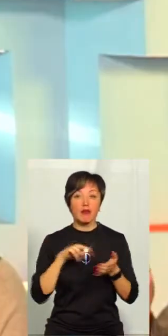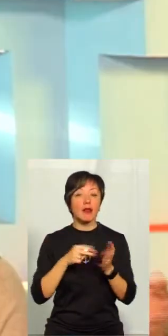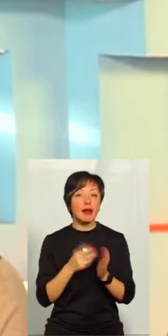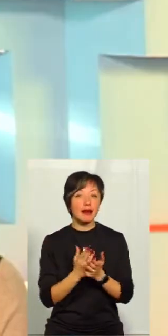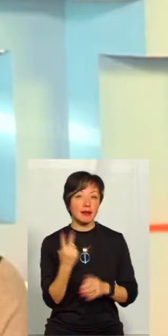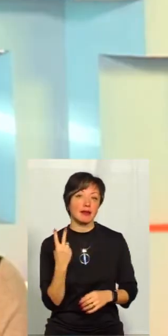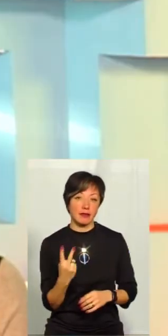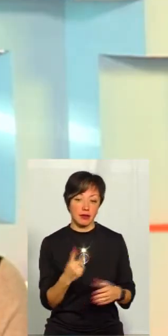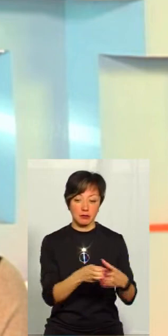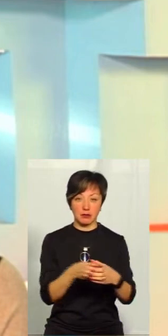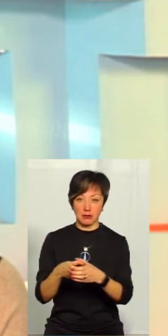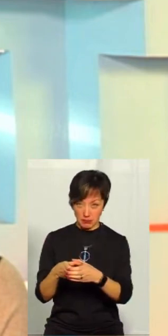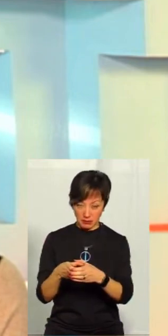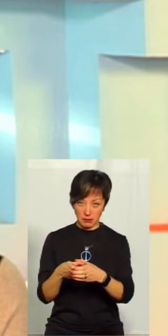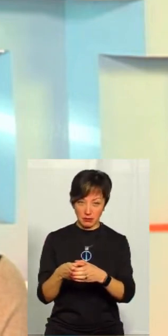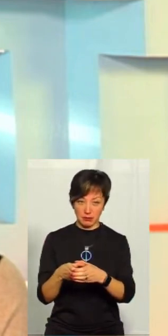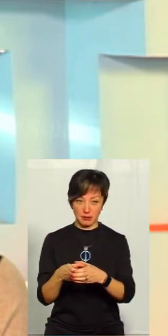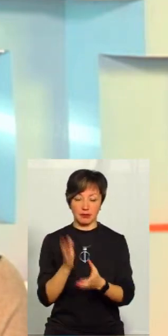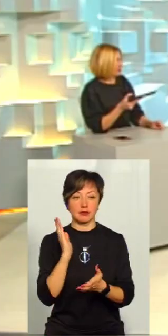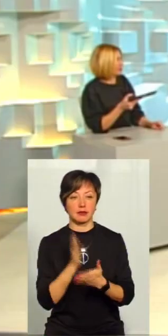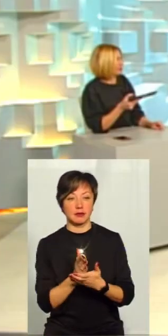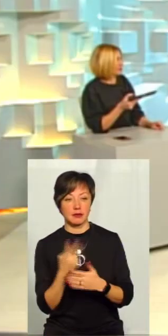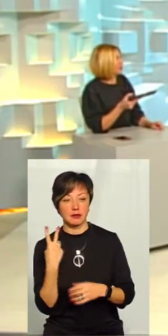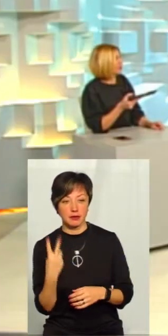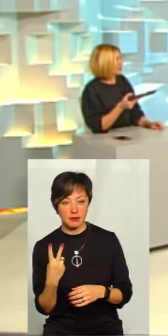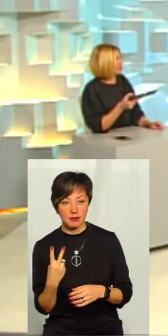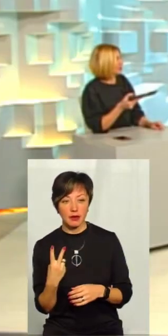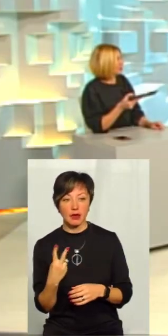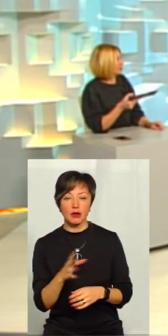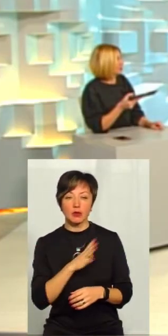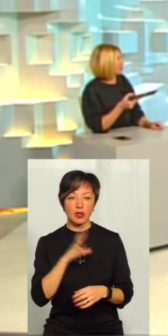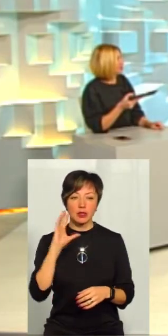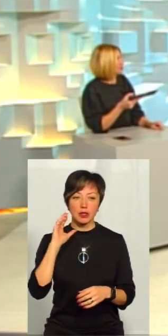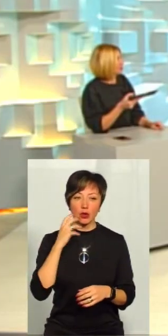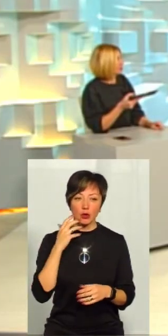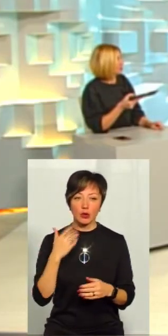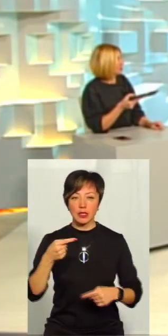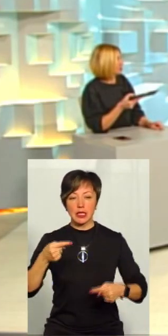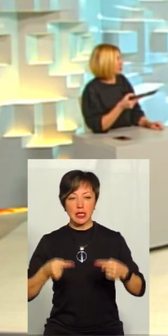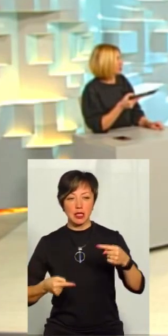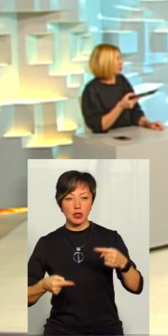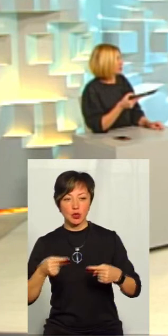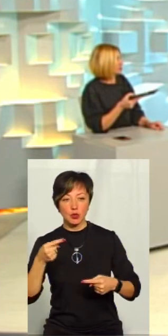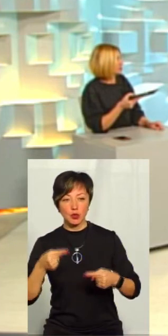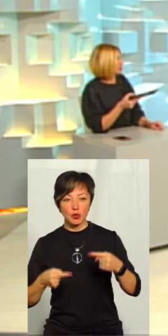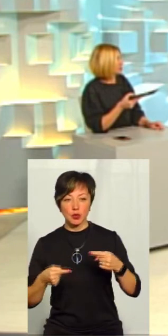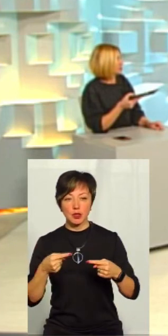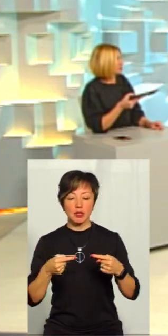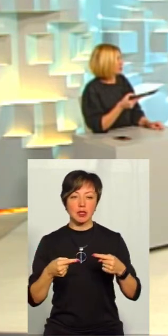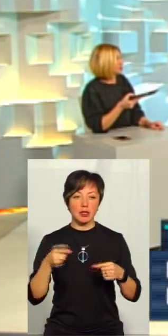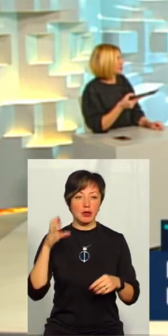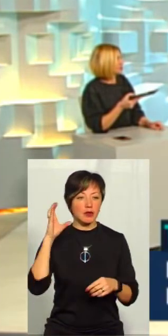плані є дві. В плані є дві. В плані дві. Теж були такі дуже серйозні дискусії і